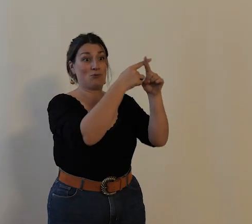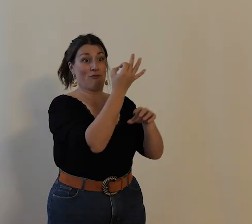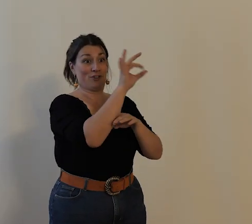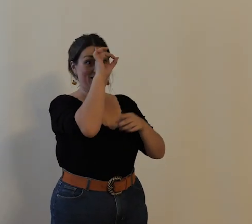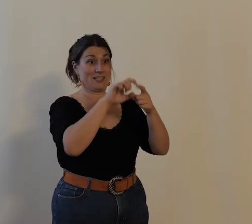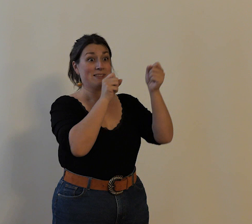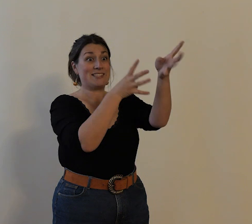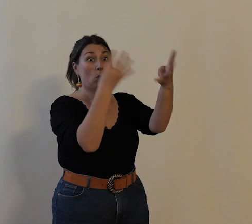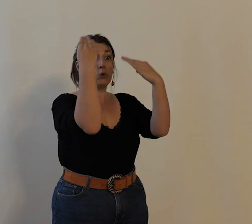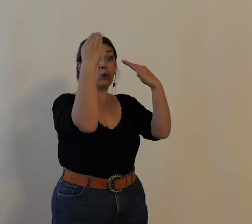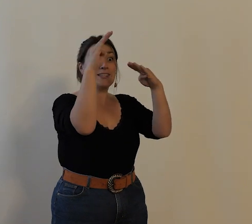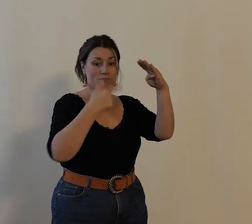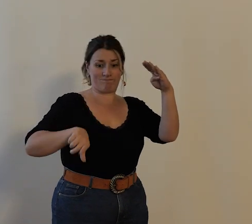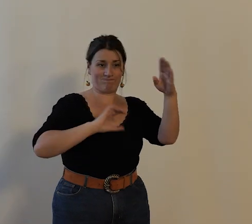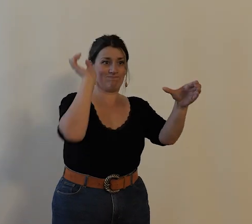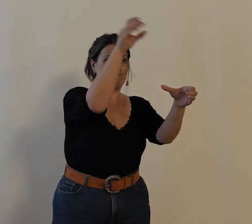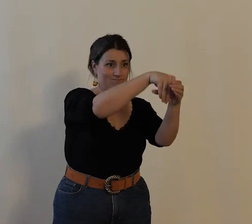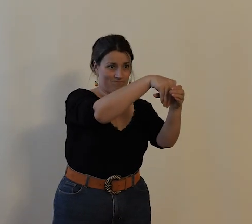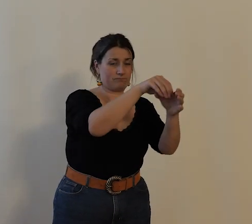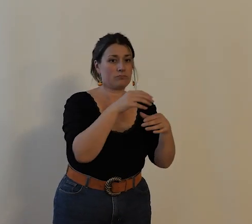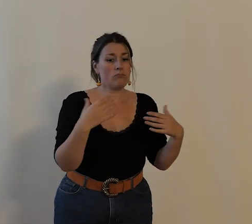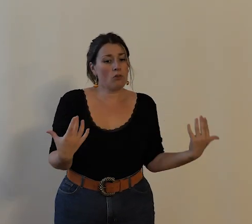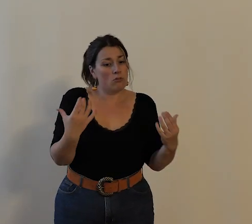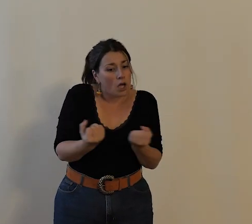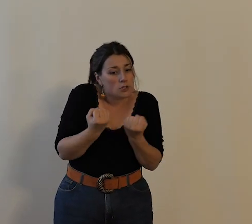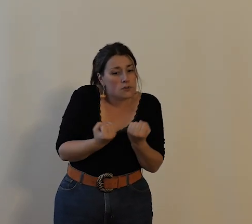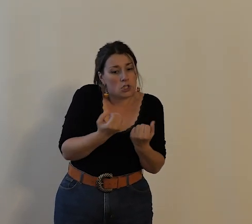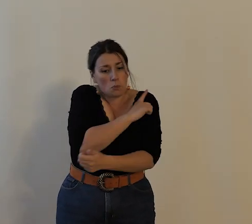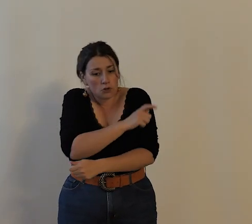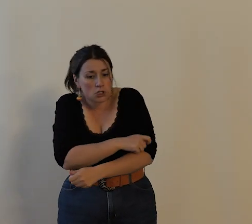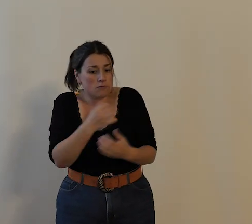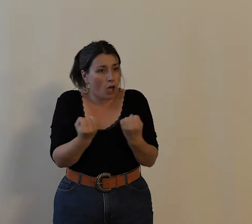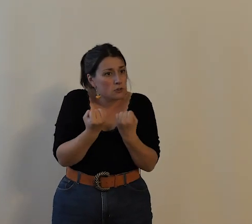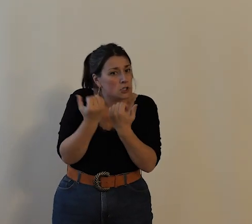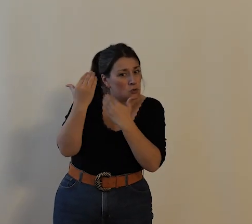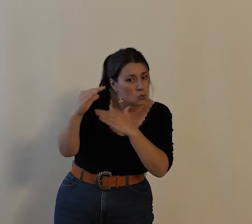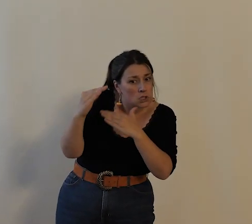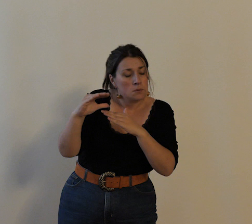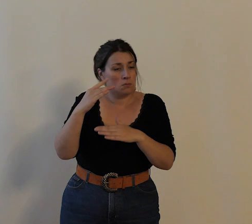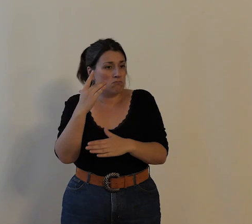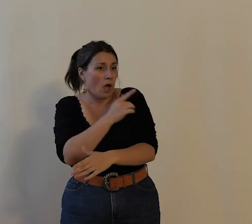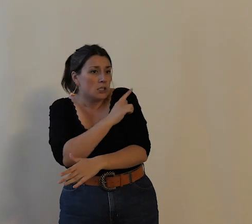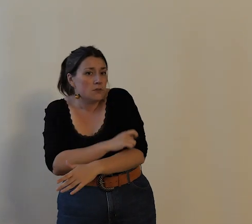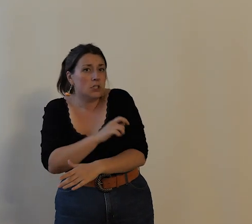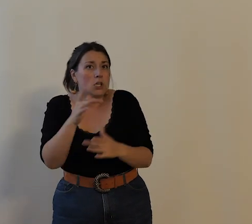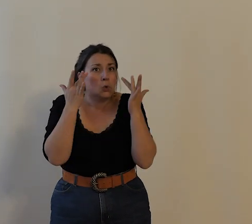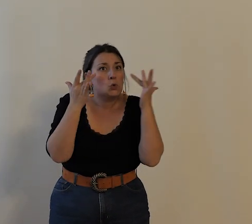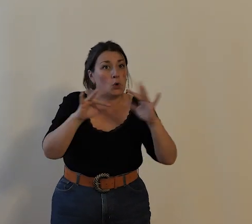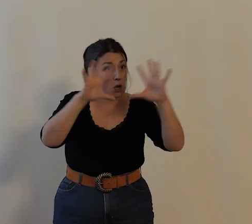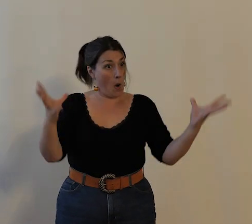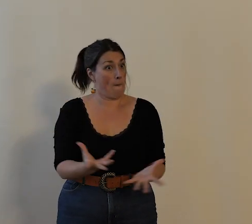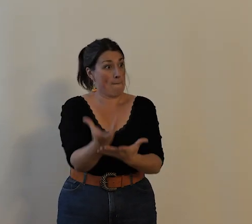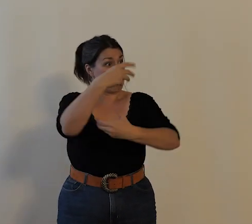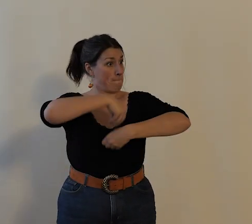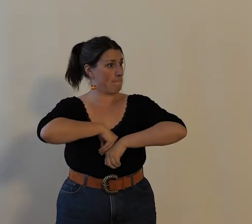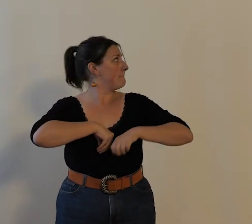elle affiche des activités sportives aussi bien que touristiques et culturelles c'est ces activités